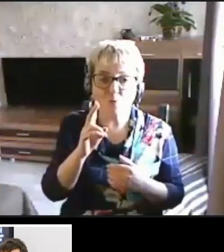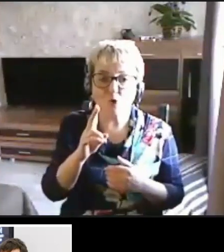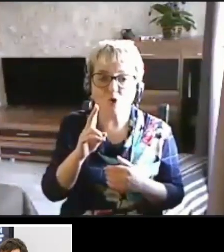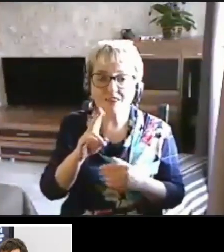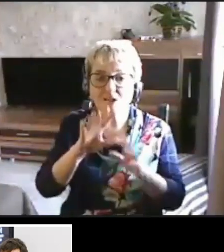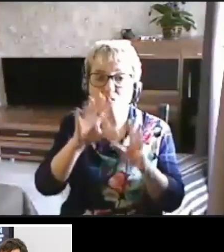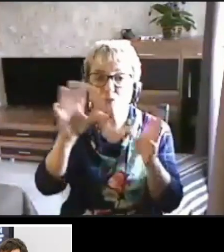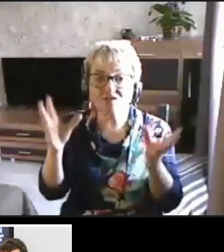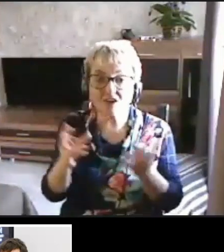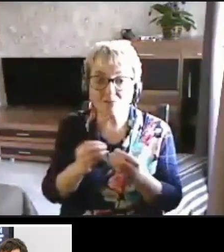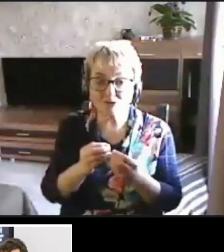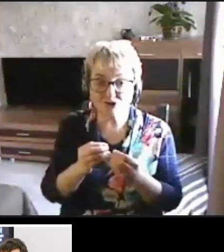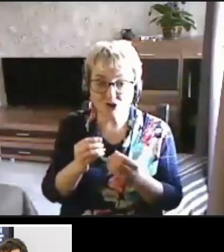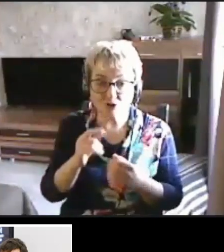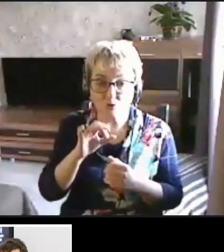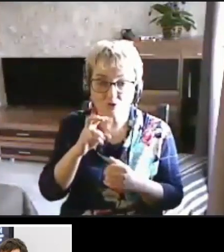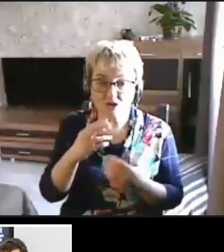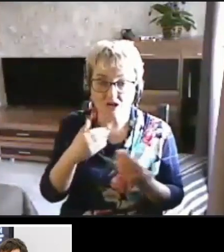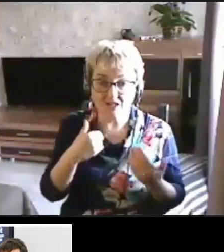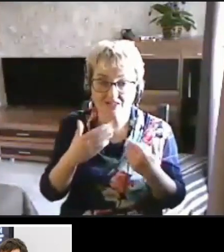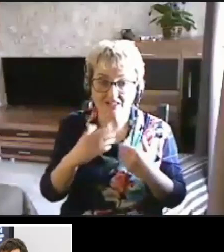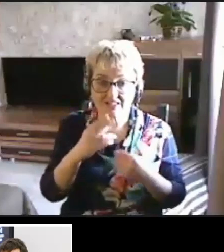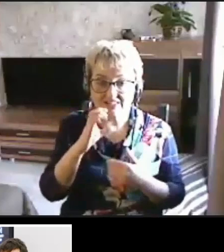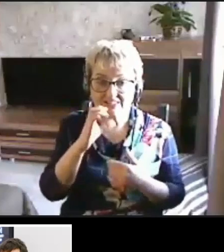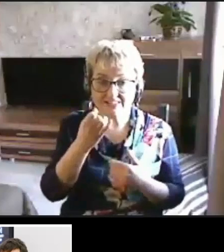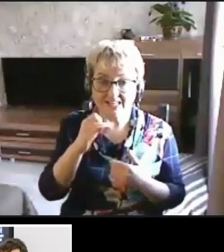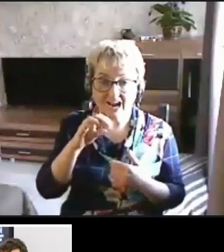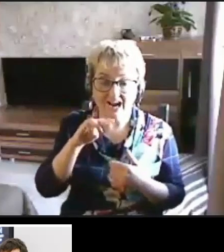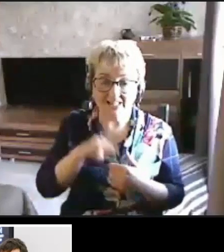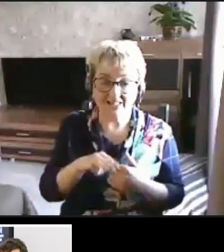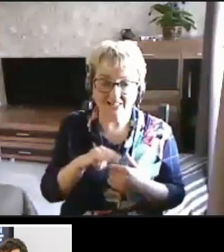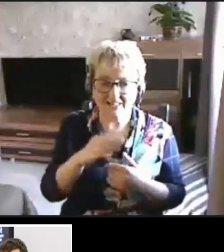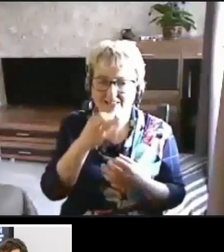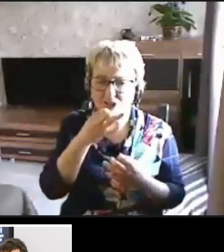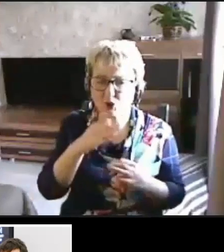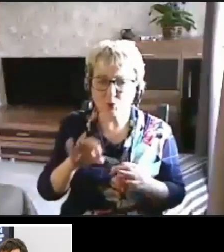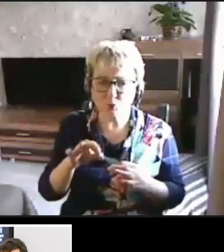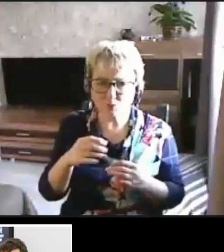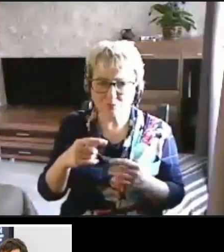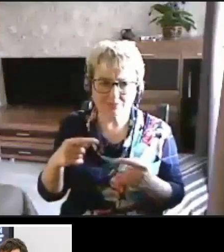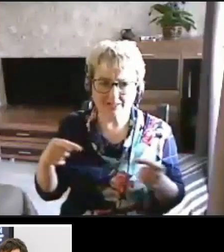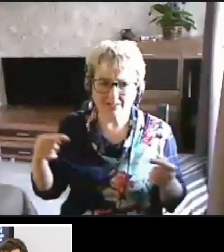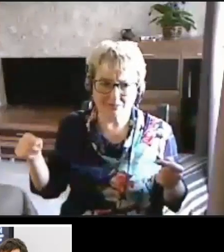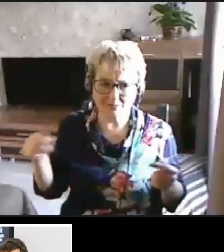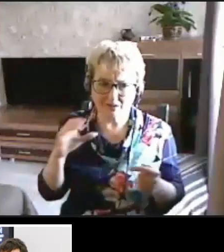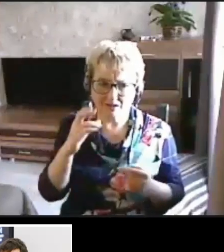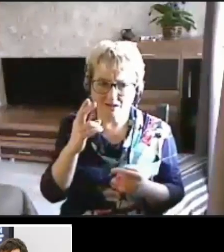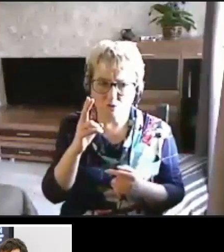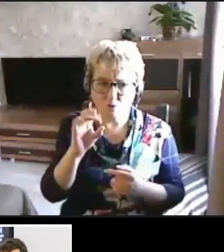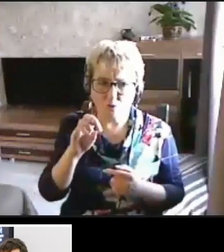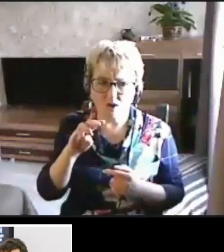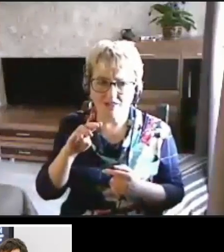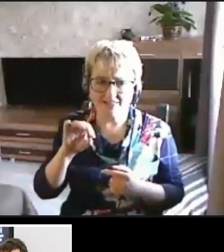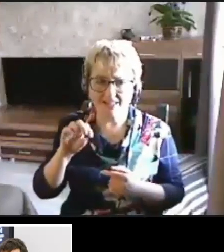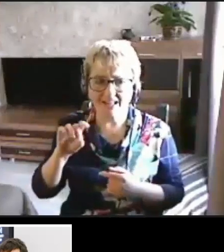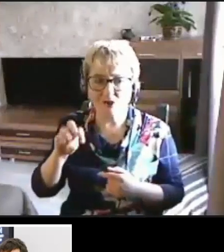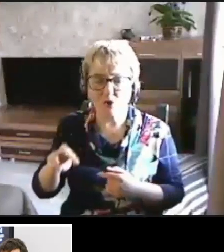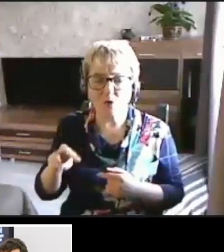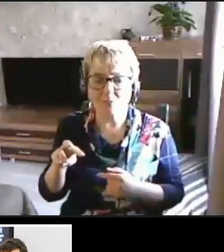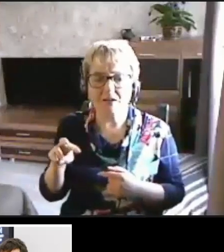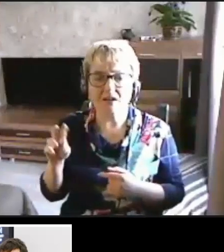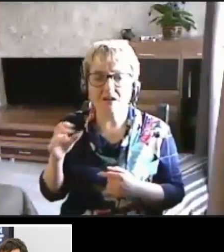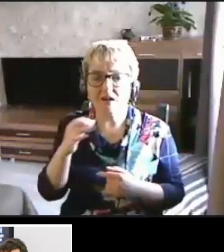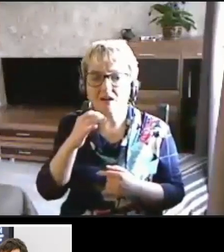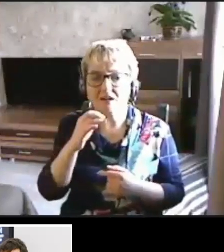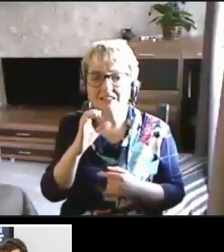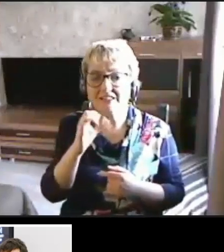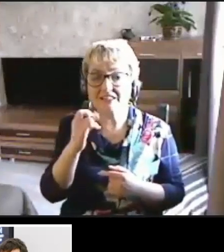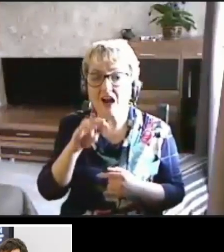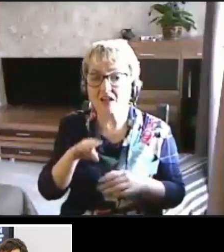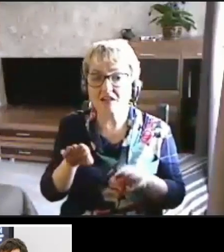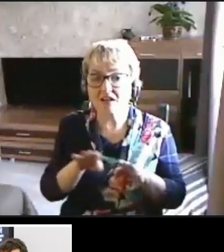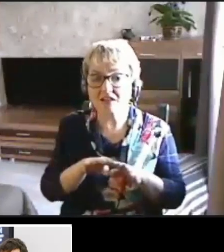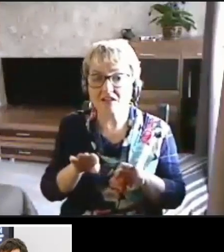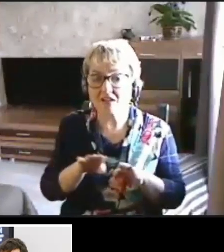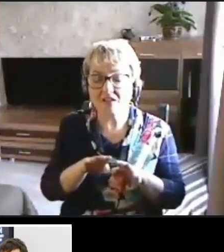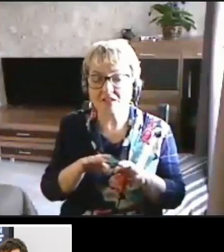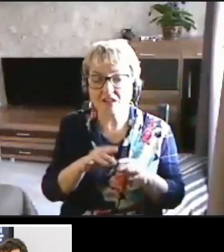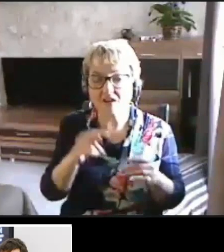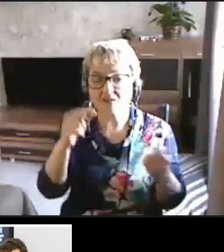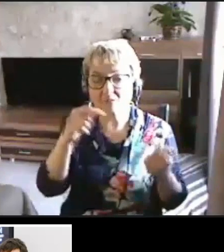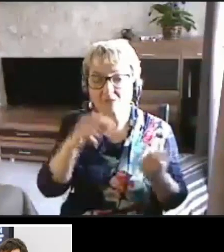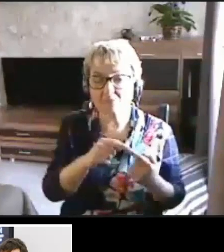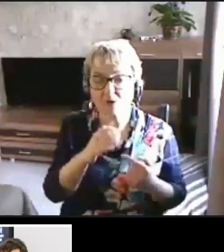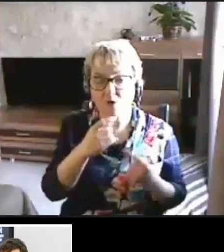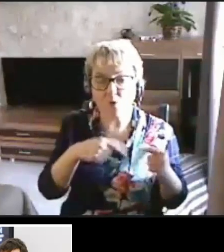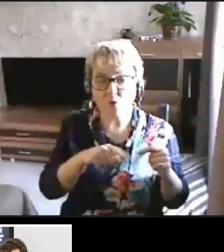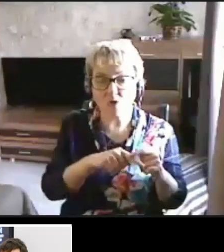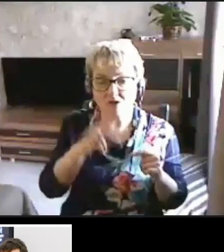вообще. Он касается сайтов с любым контентом. Он одинаково применим к сайтам